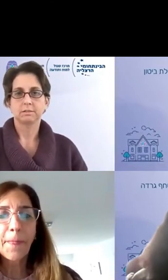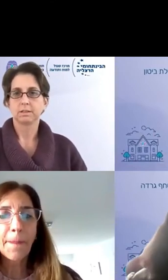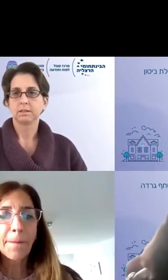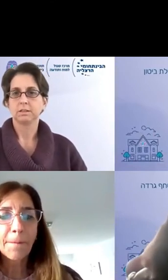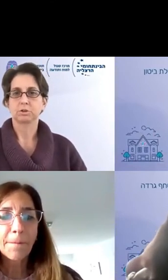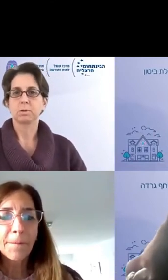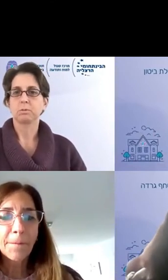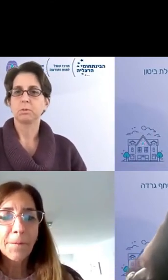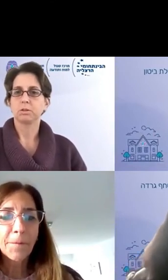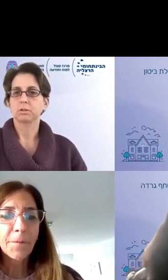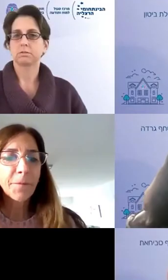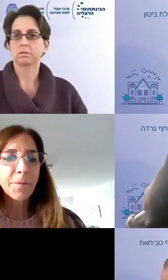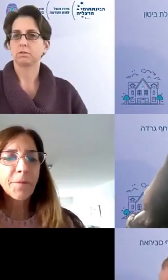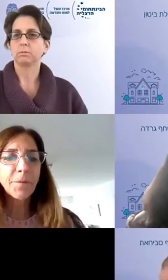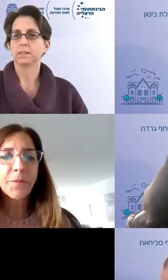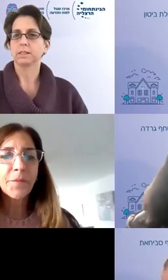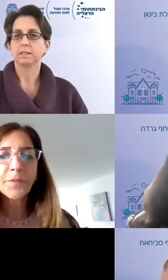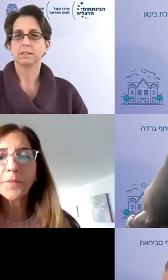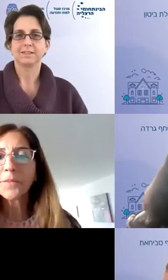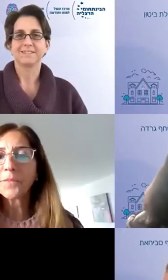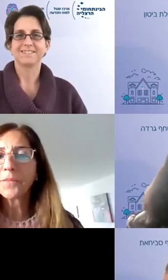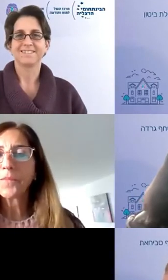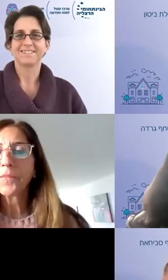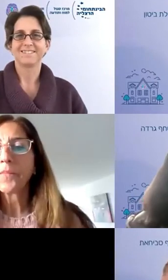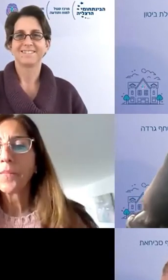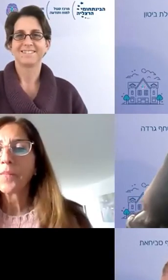משמיר עמוק והכל בסדר